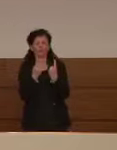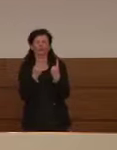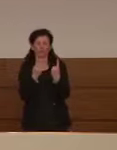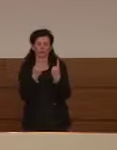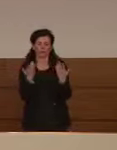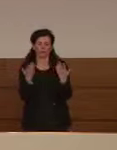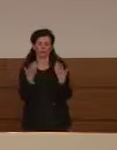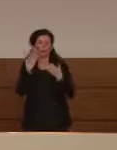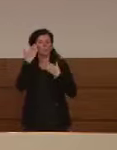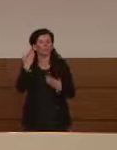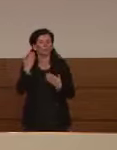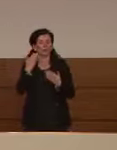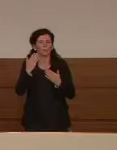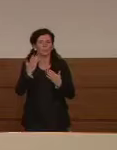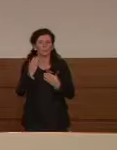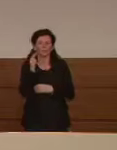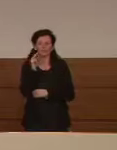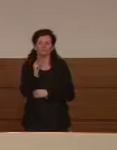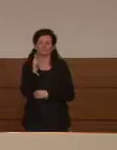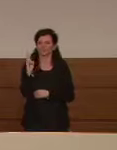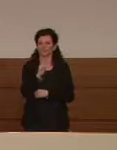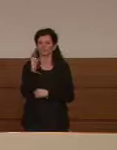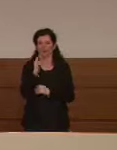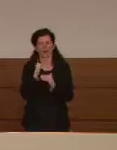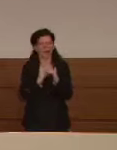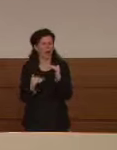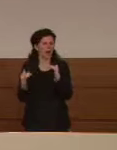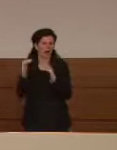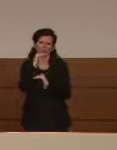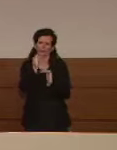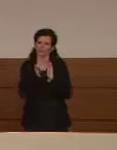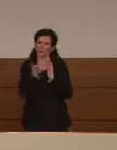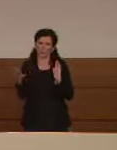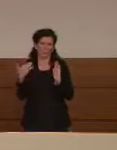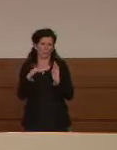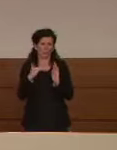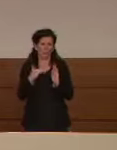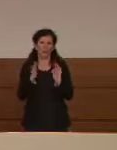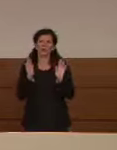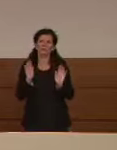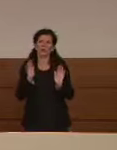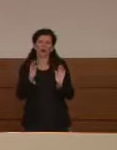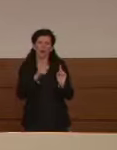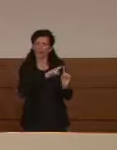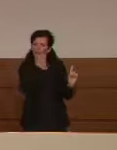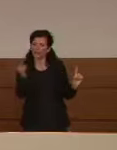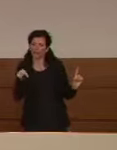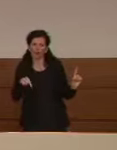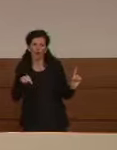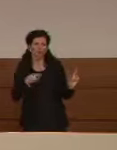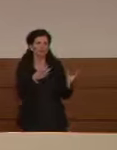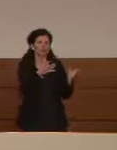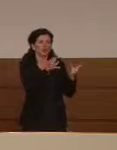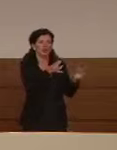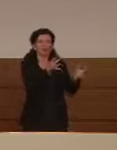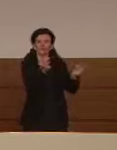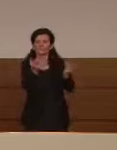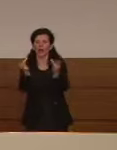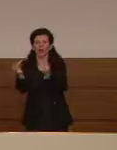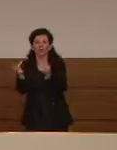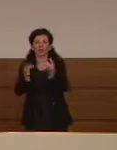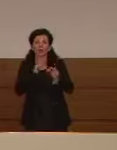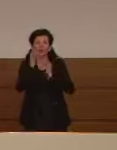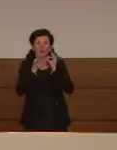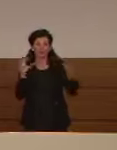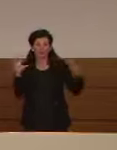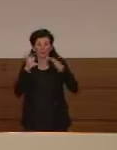elevata, però quello che si vede oggi è qualcosa che, in termini di contagio, però, è attribuibile a giorni